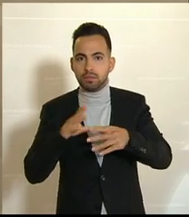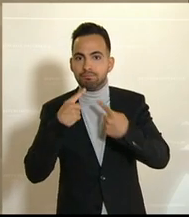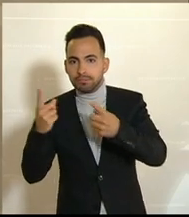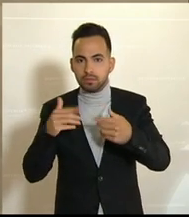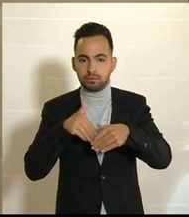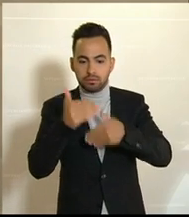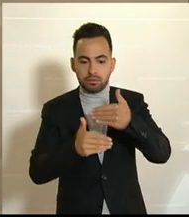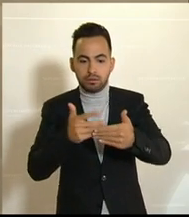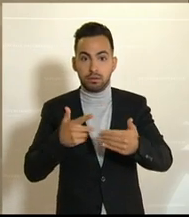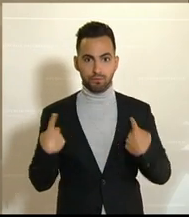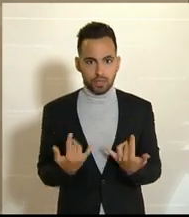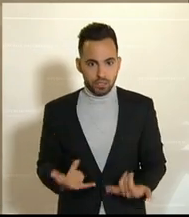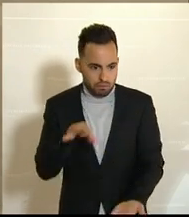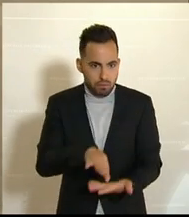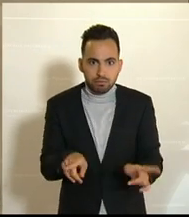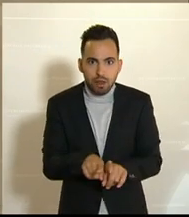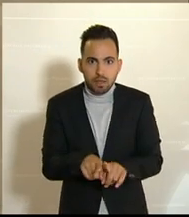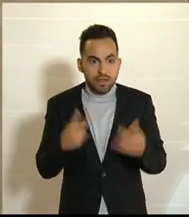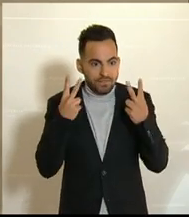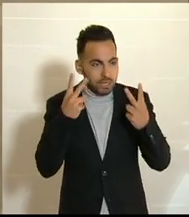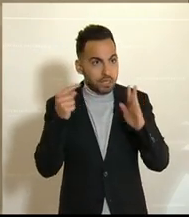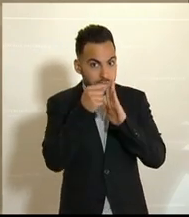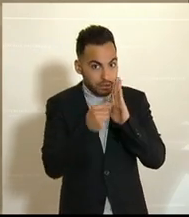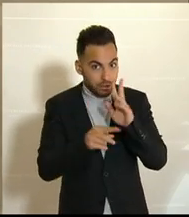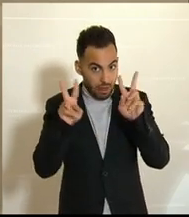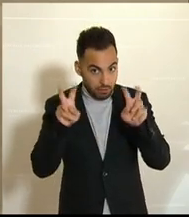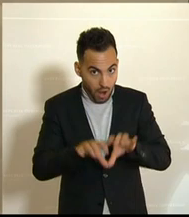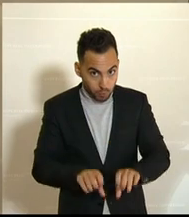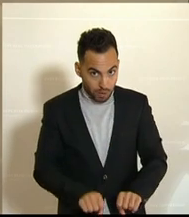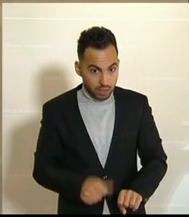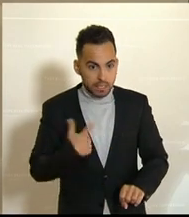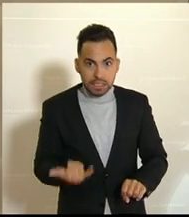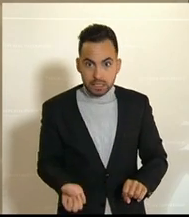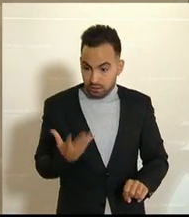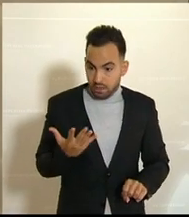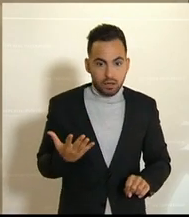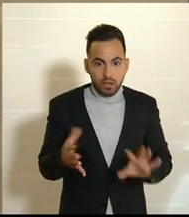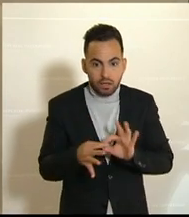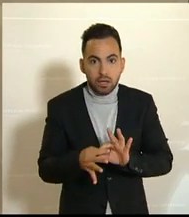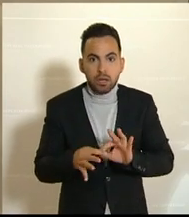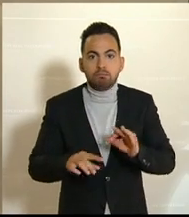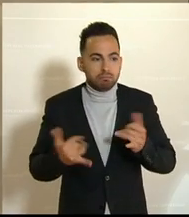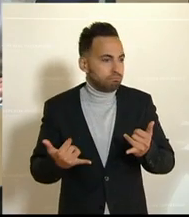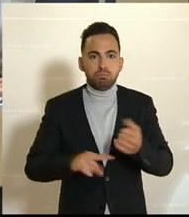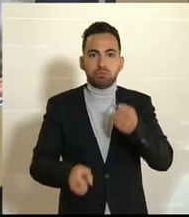meine Damen und Herren. Die wichtigsten Akzente, die wir uns vereinbart haben, werden auch mit diesem Budget beschlossen.